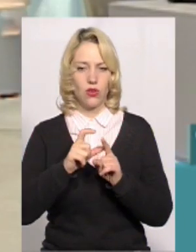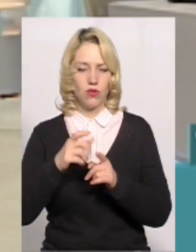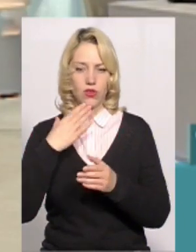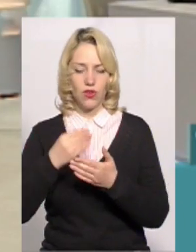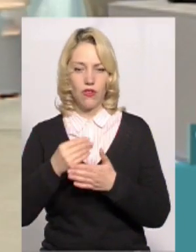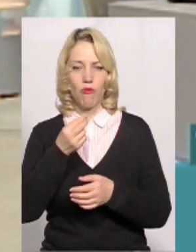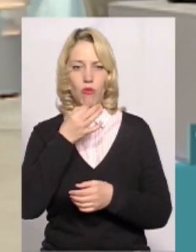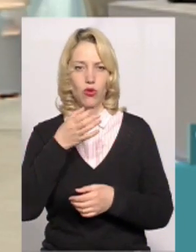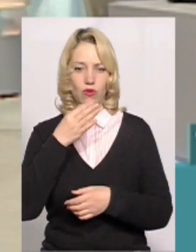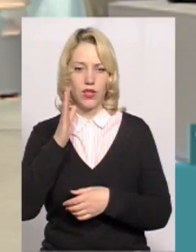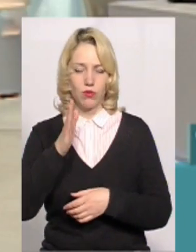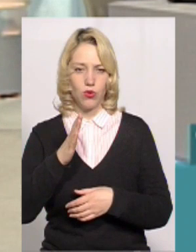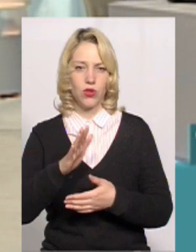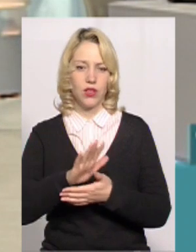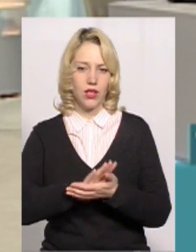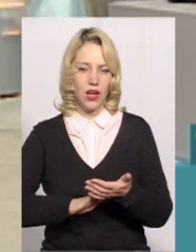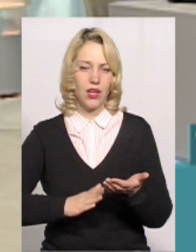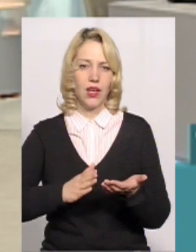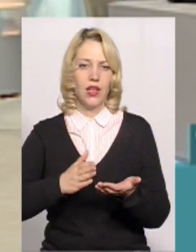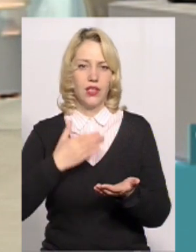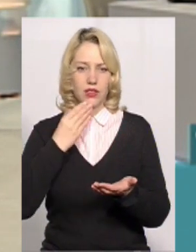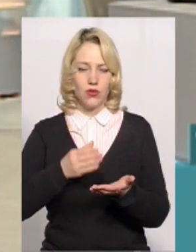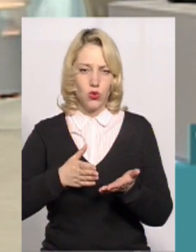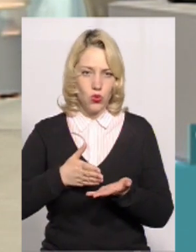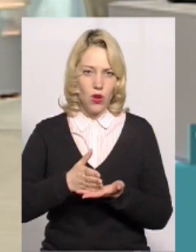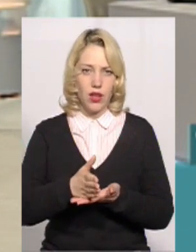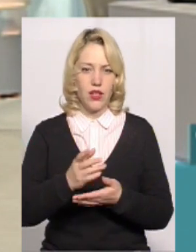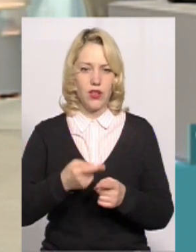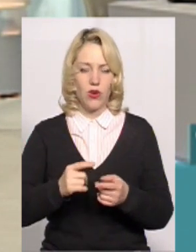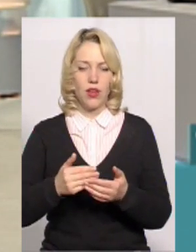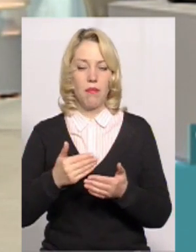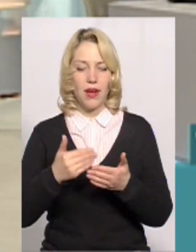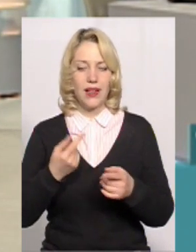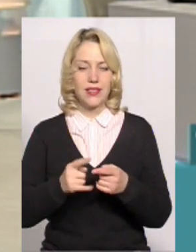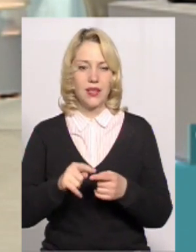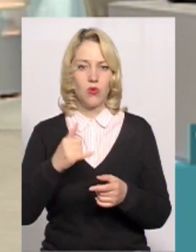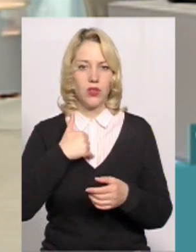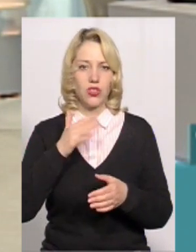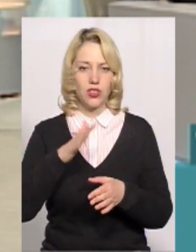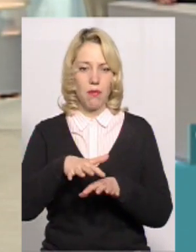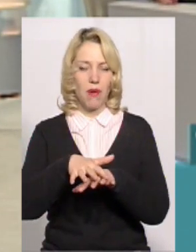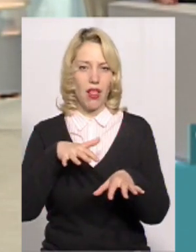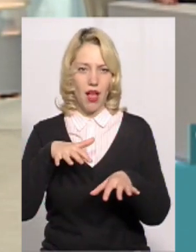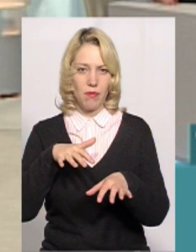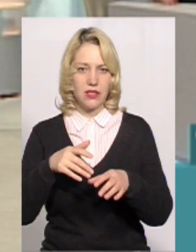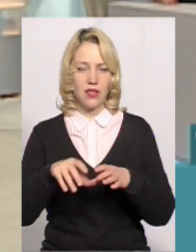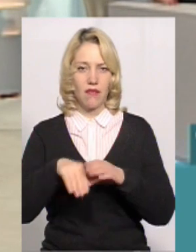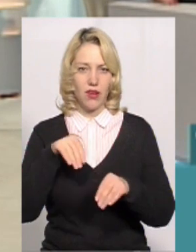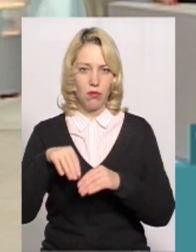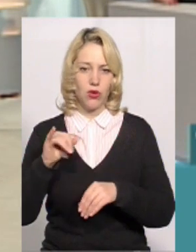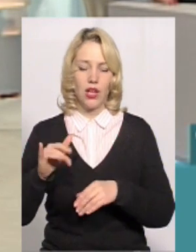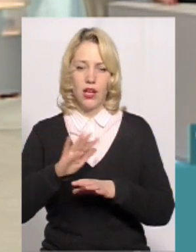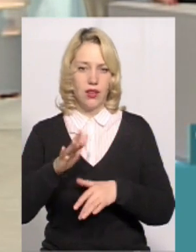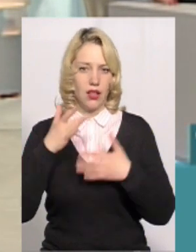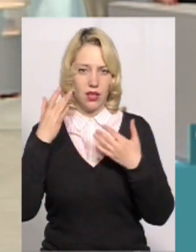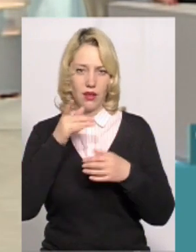буде і так і далі тримати свою лінію. І перед цим наші парламентські вибори, і нам ще треба буде нелегкий період